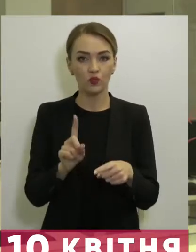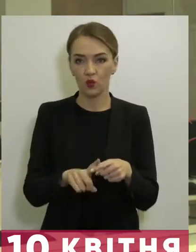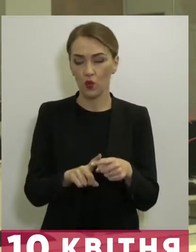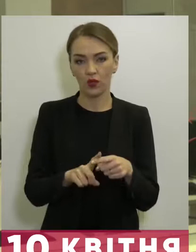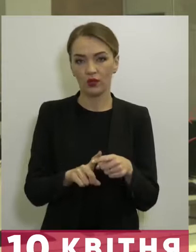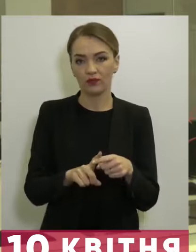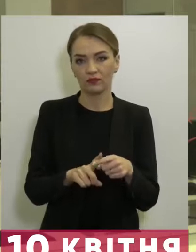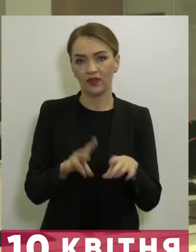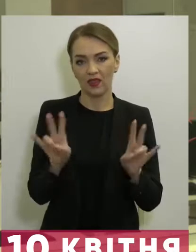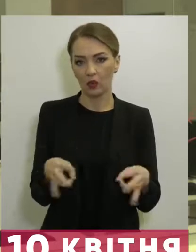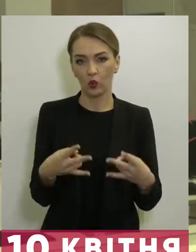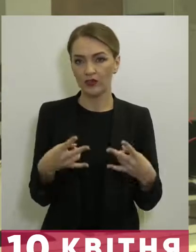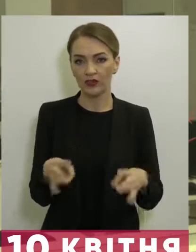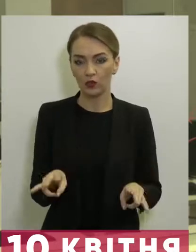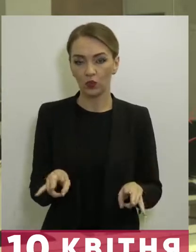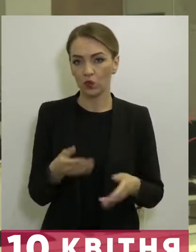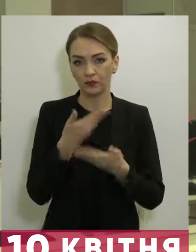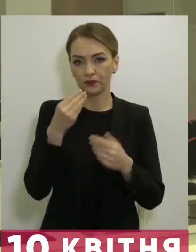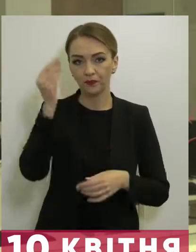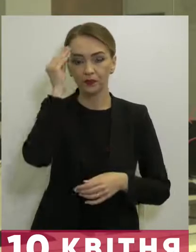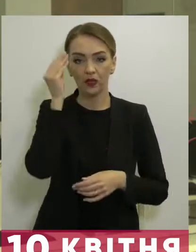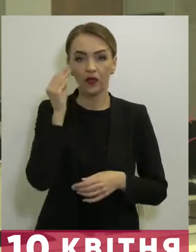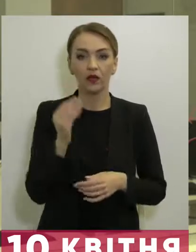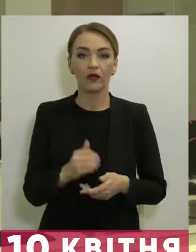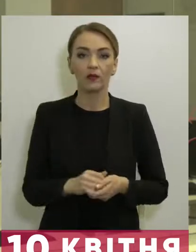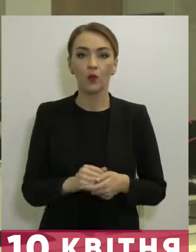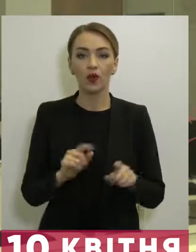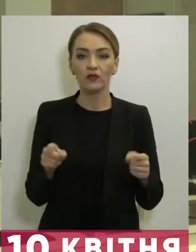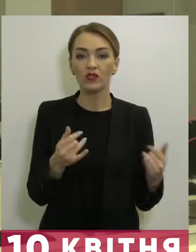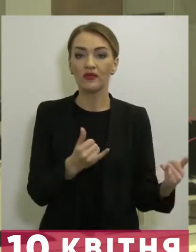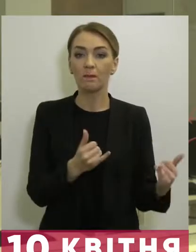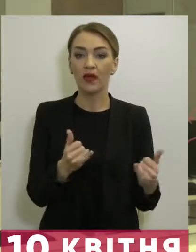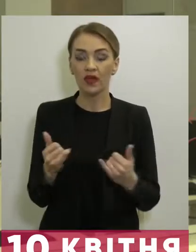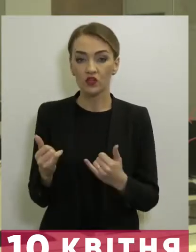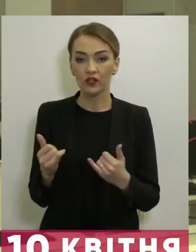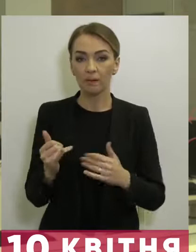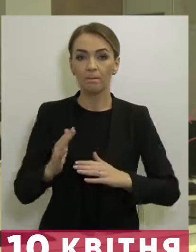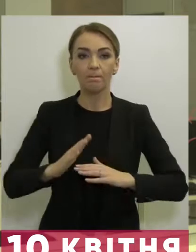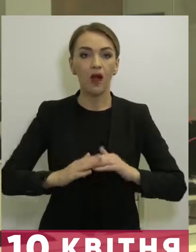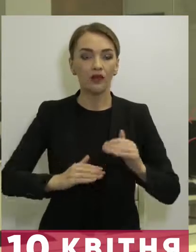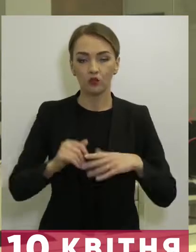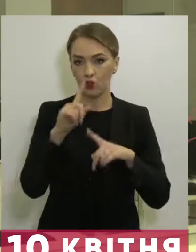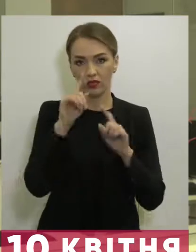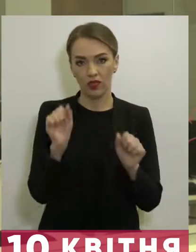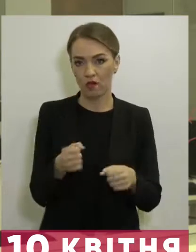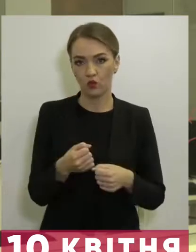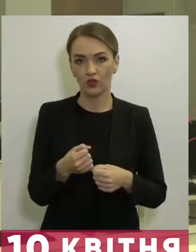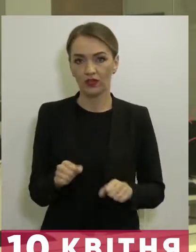недоцільно. Та і організаційно забезпечити практично неможливо.